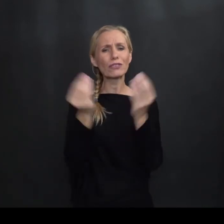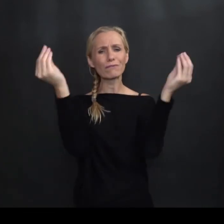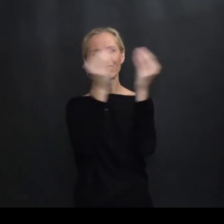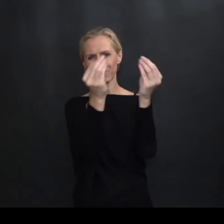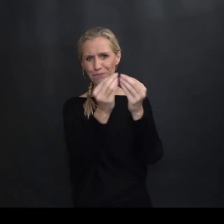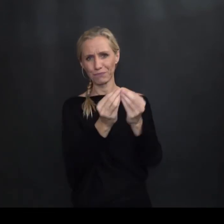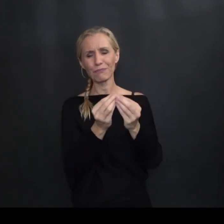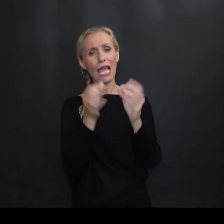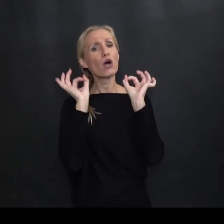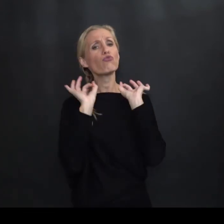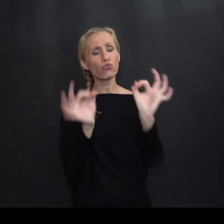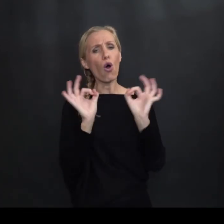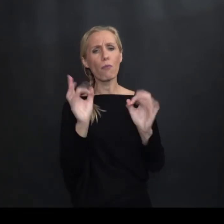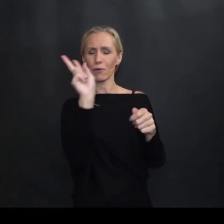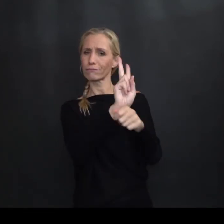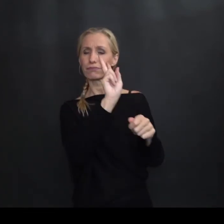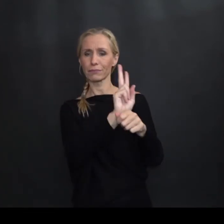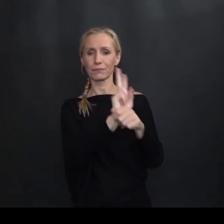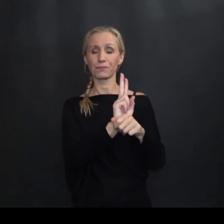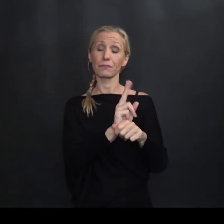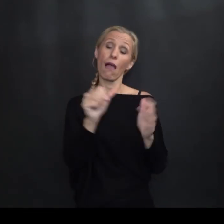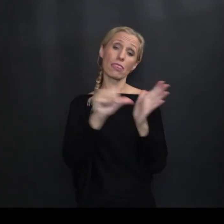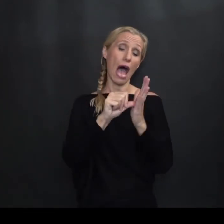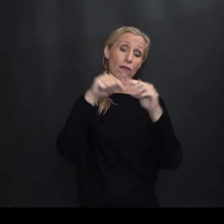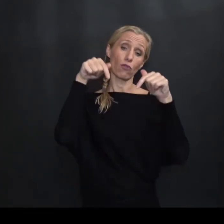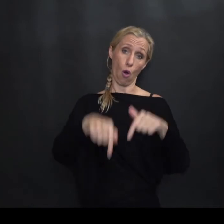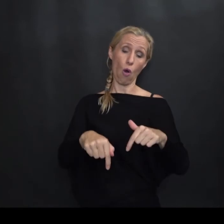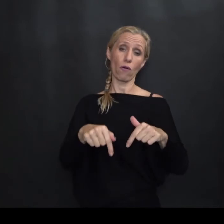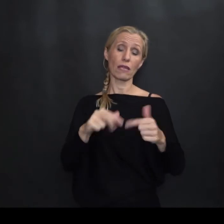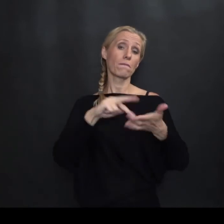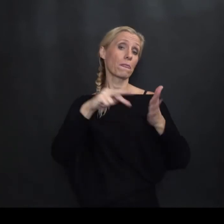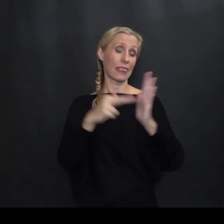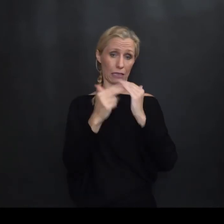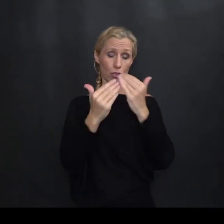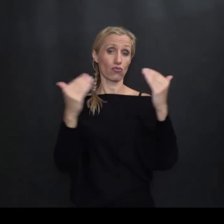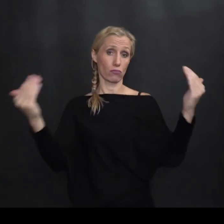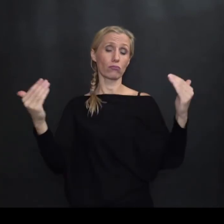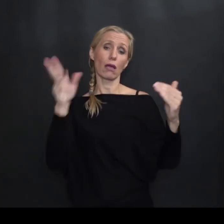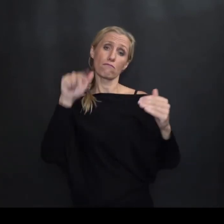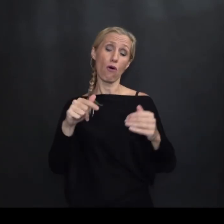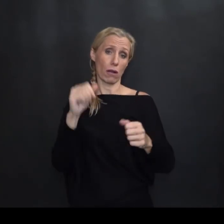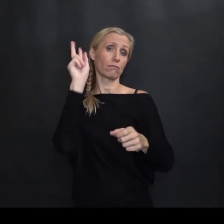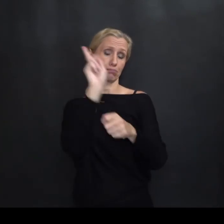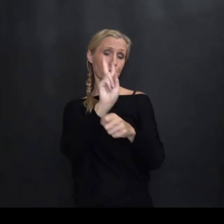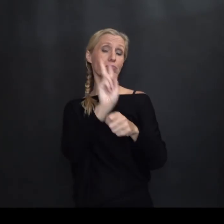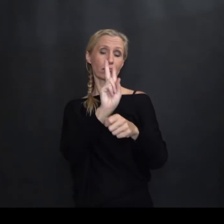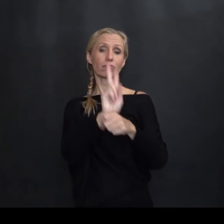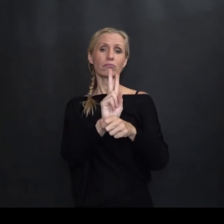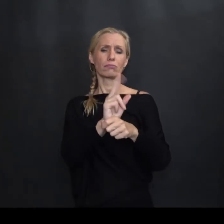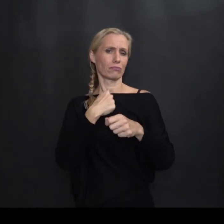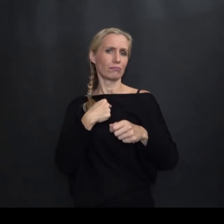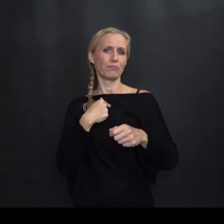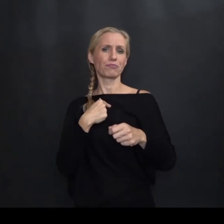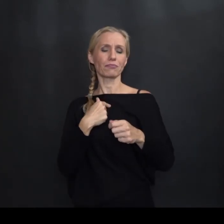I Dobrom Uopće stanju Naravno mi se I brinemo To nam je zadatak